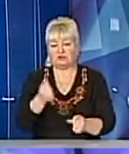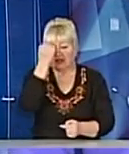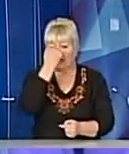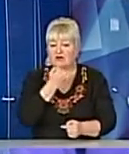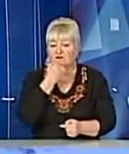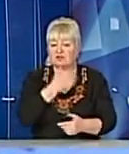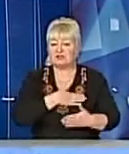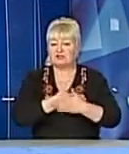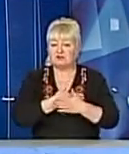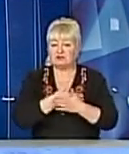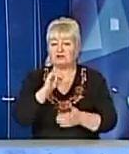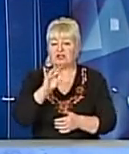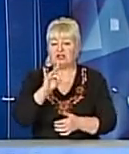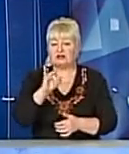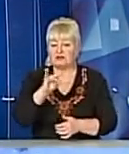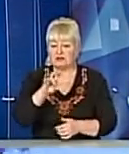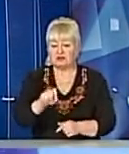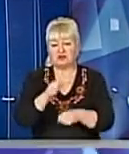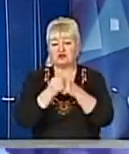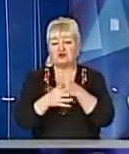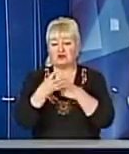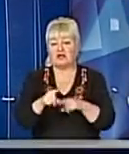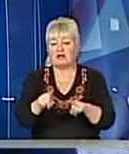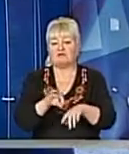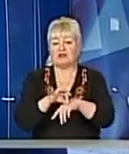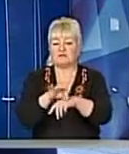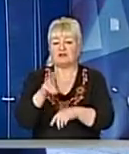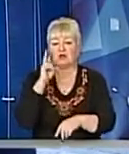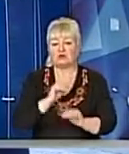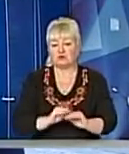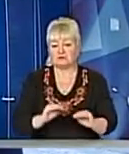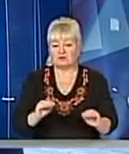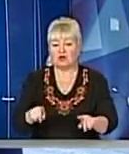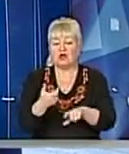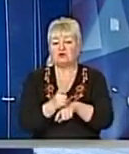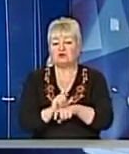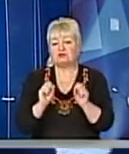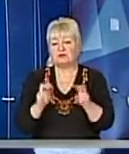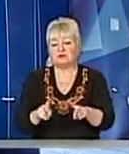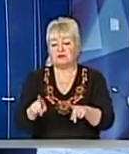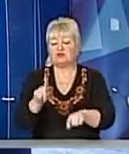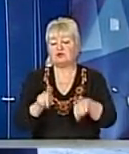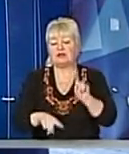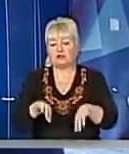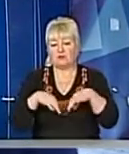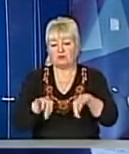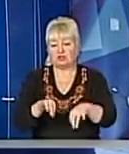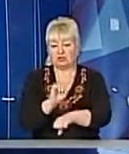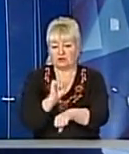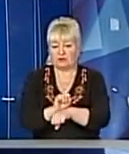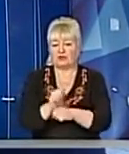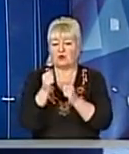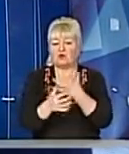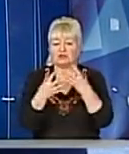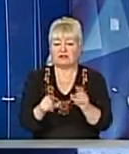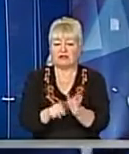Ірина. Щодня жінка цією дорогою веде доньку в садочок Тут дуже небезпечно фактично, тут дуже рідко машини зупиняються, ми кожного дня з дітьми